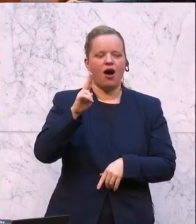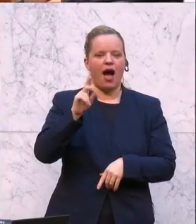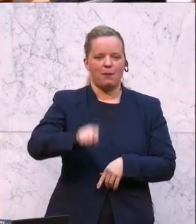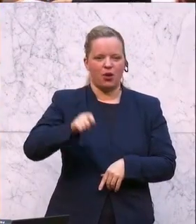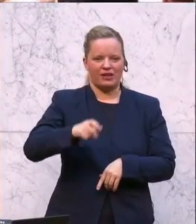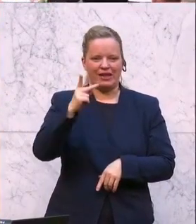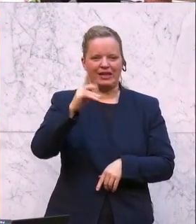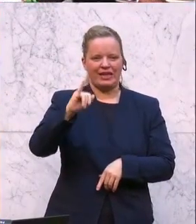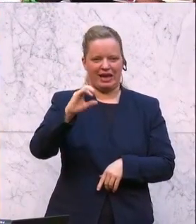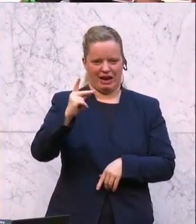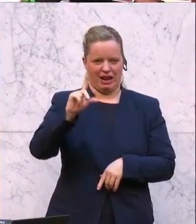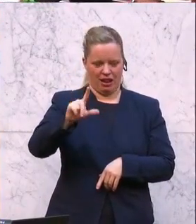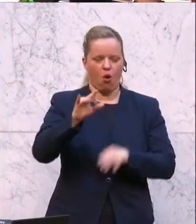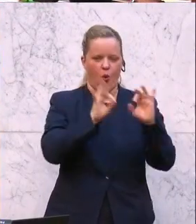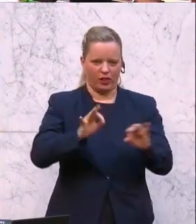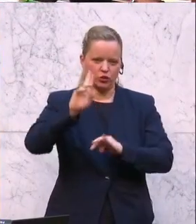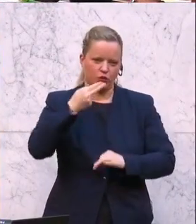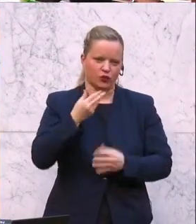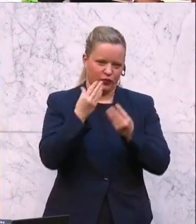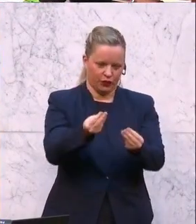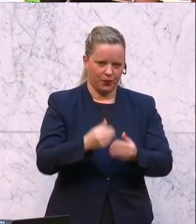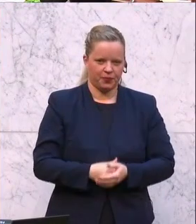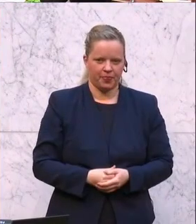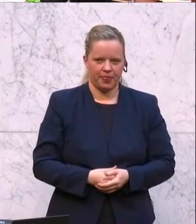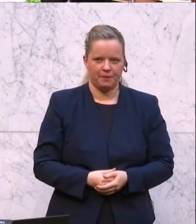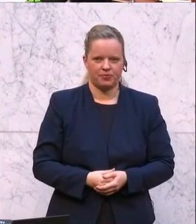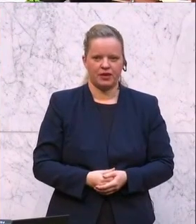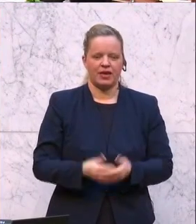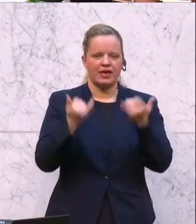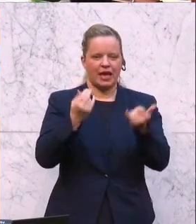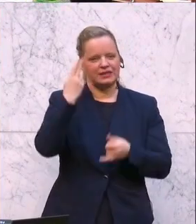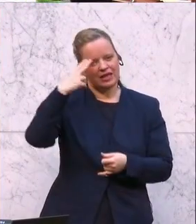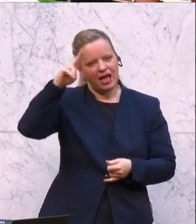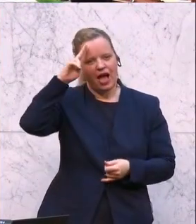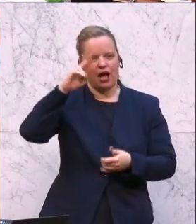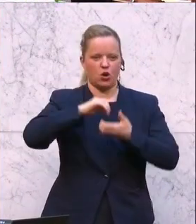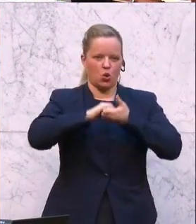Die nächste Worteilung ist von meinem Abgeordneten Leichtfried Gruppmann.